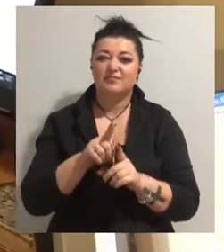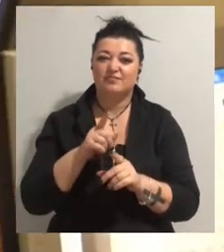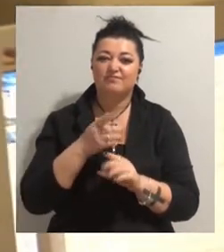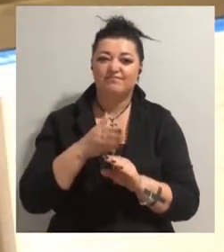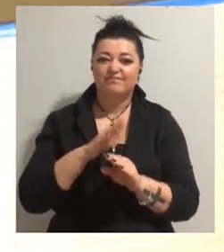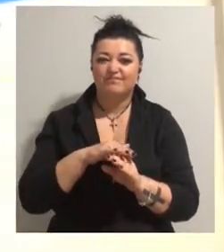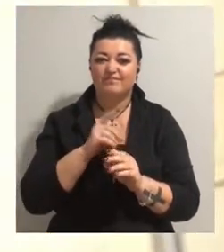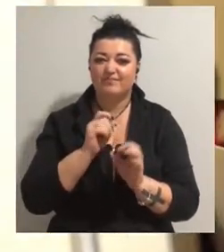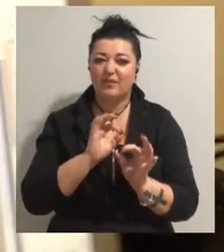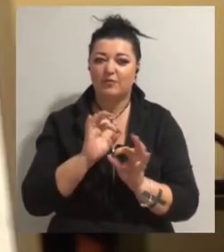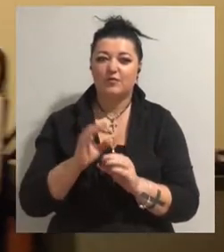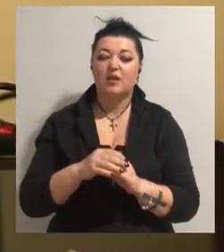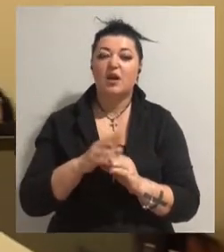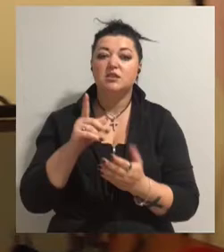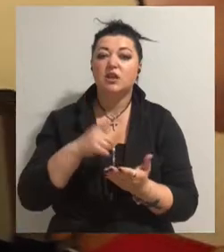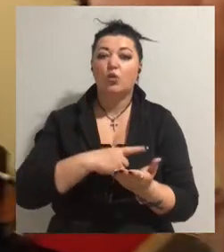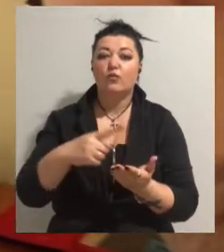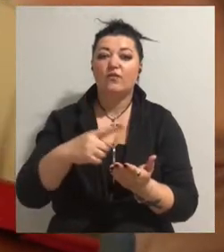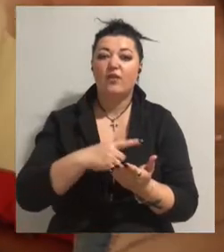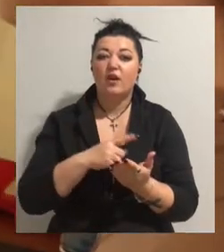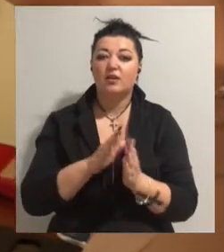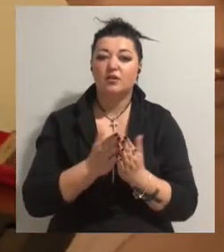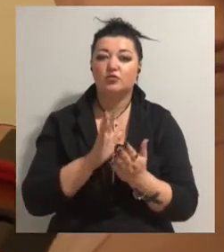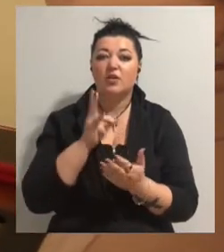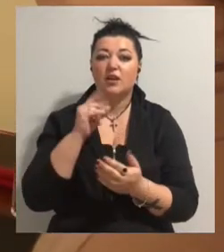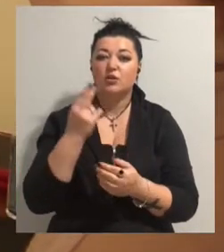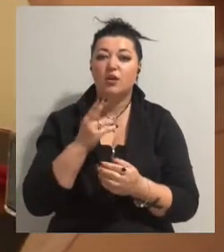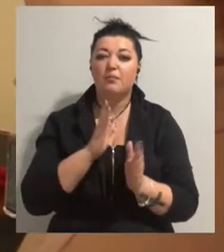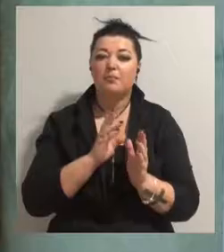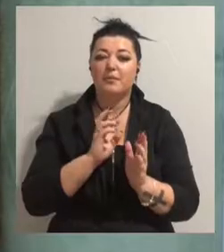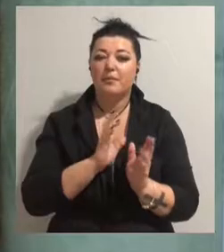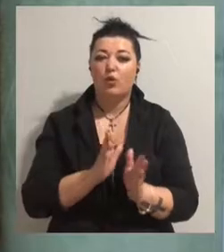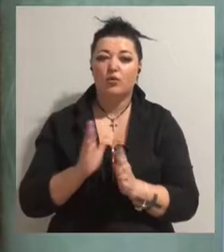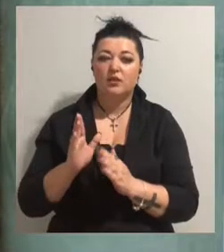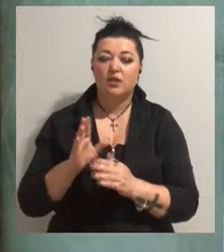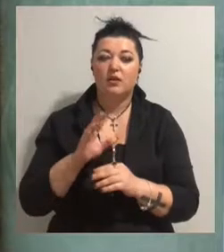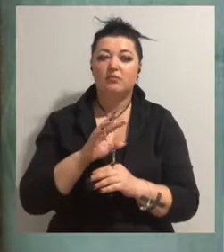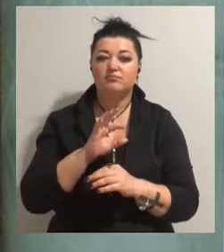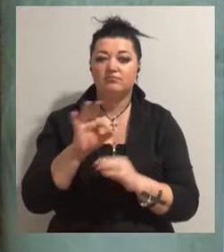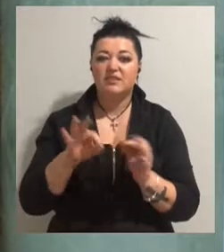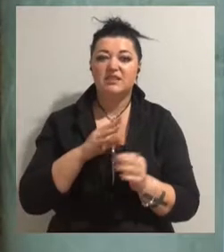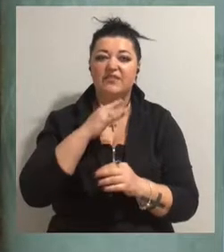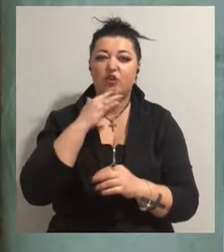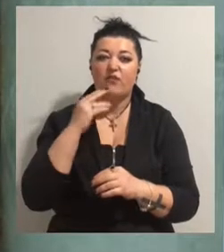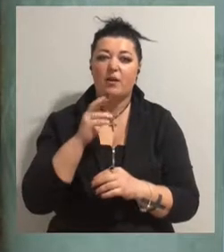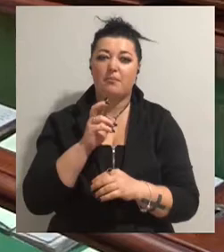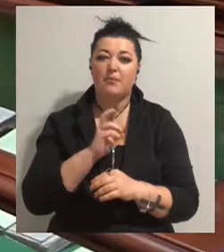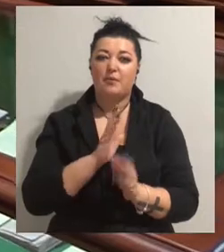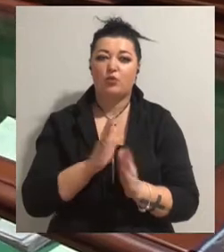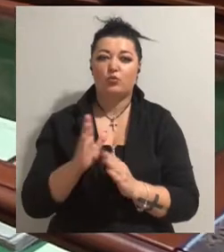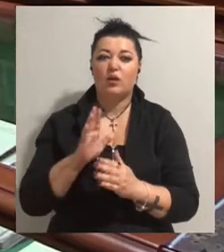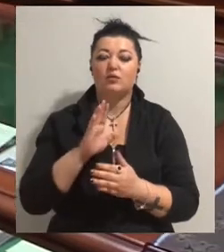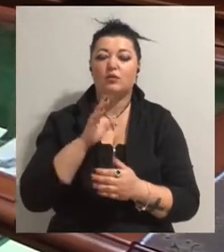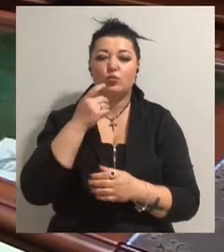Скануванням книжок Одеська національна бібліотека займається в рамках проєкту «Цифрова бібліотека» за сприянням Українського культурного фонду.